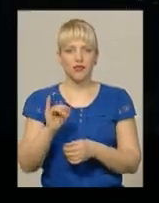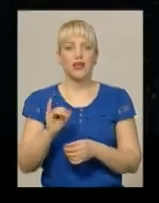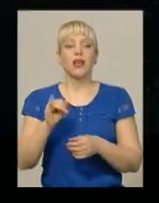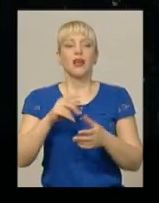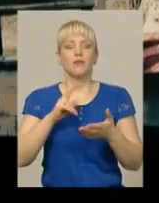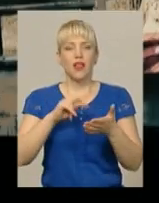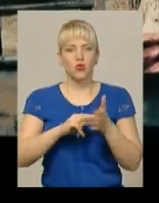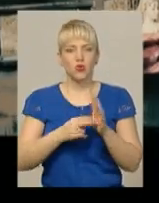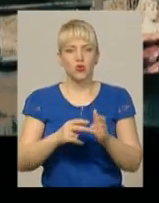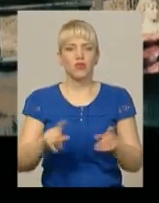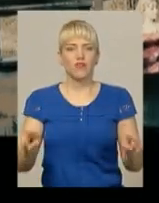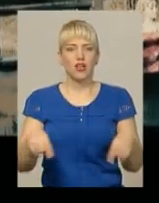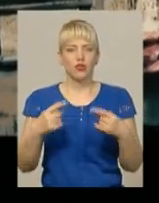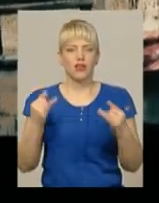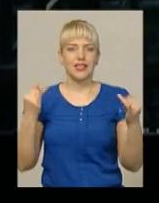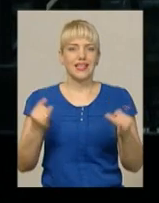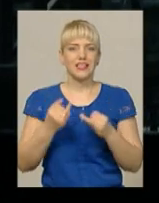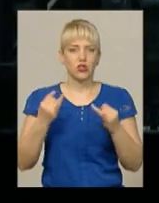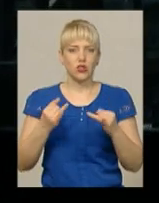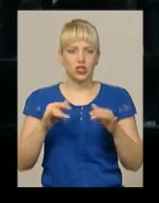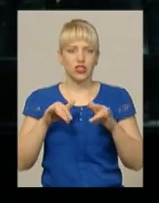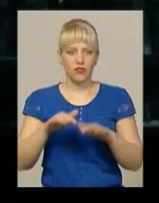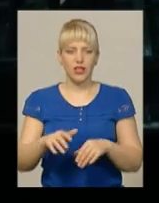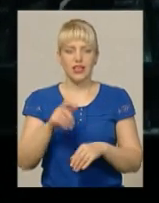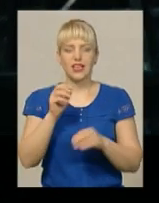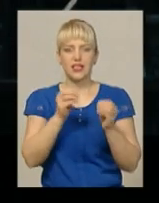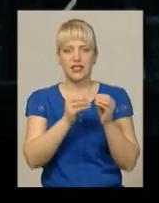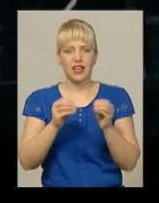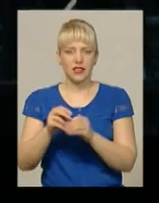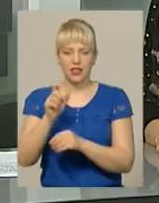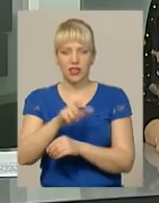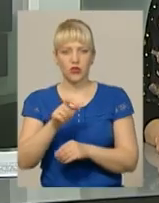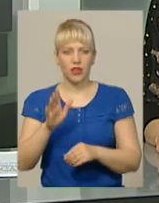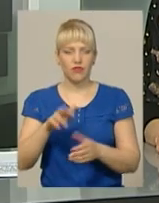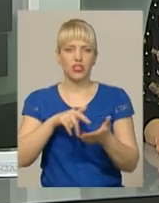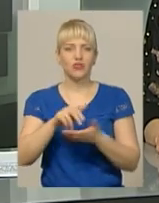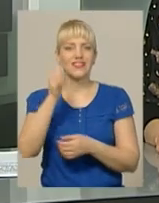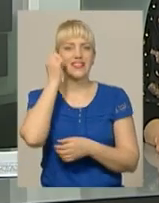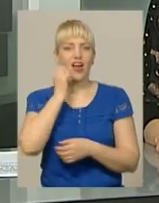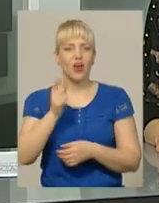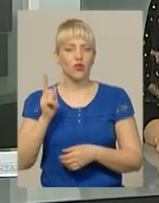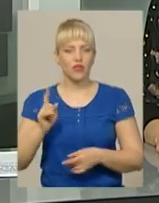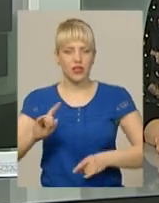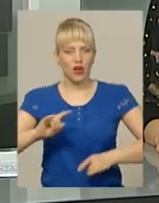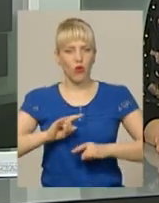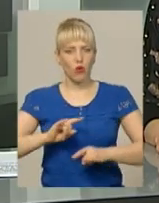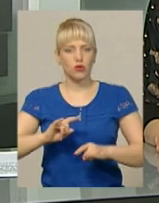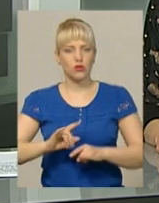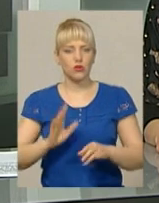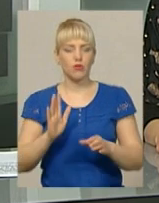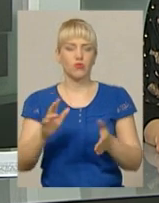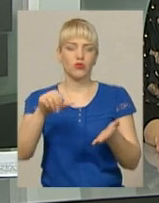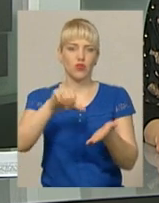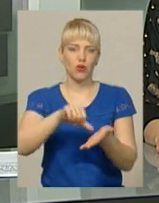планують влаштувати історичний флешмоб. Дві сотні людей в старовинних костюмах вийдуть на вулиці Старого міста. Після цього учасники дійства виконують